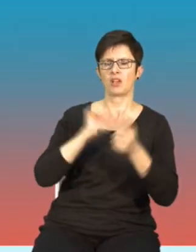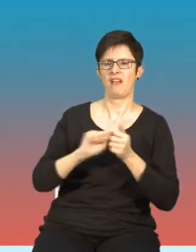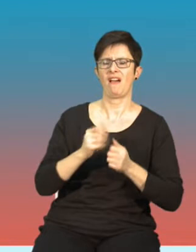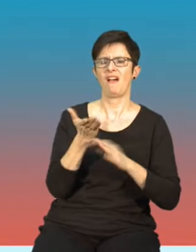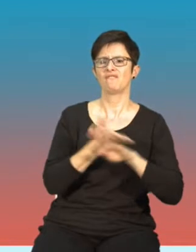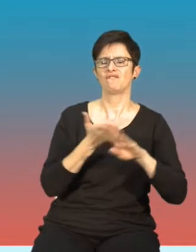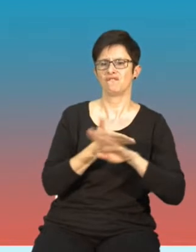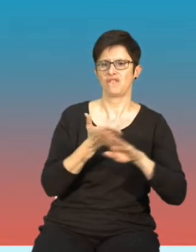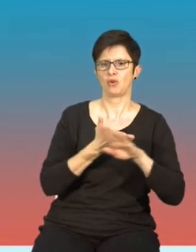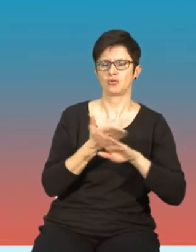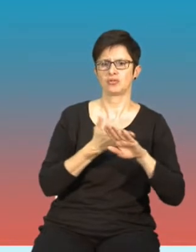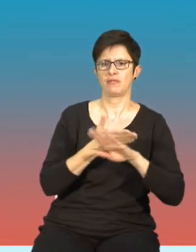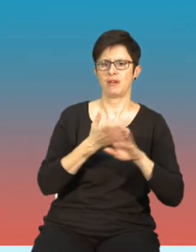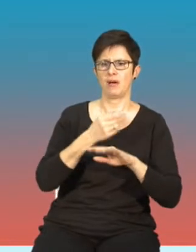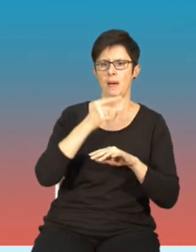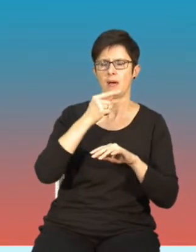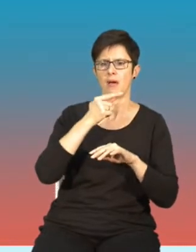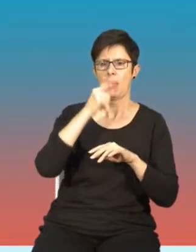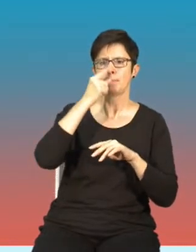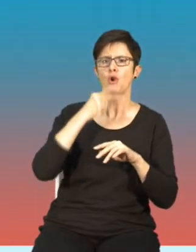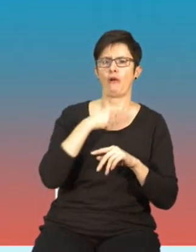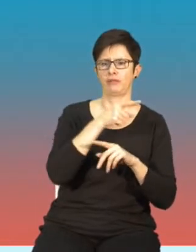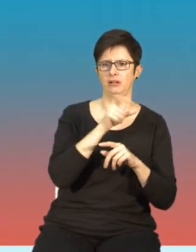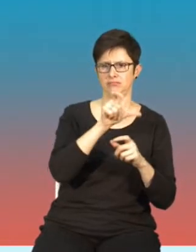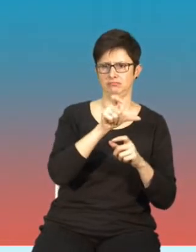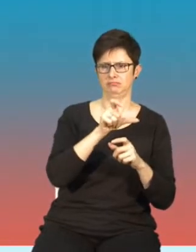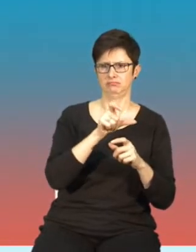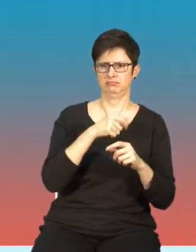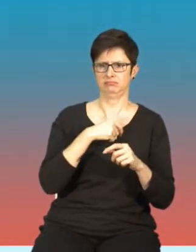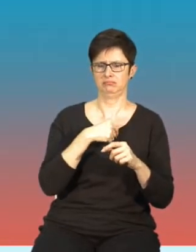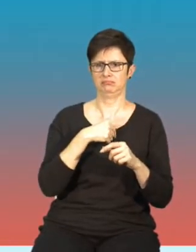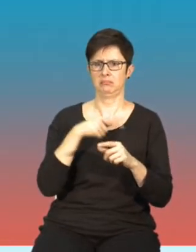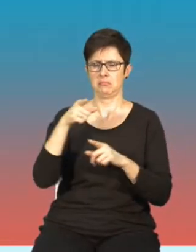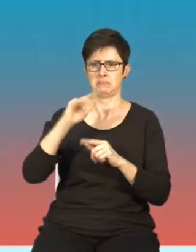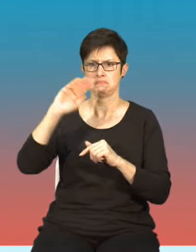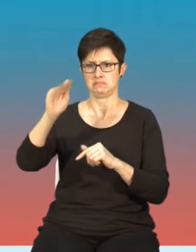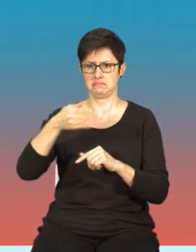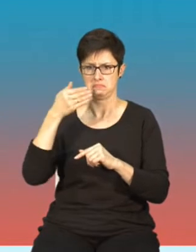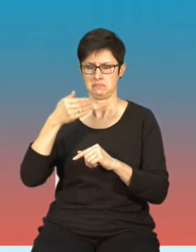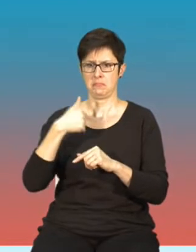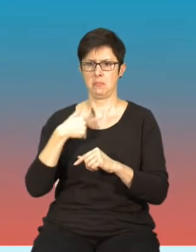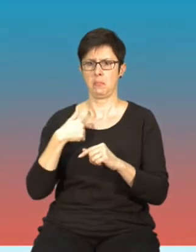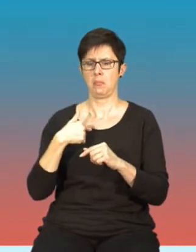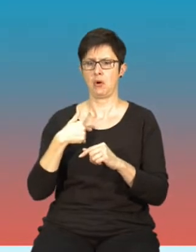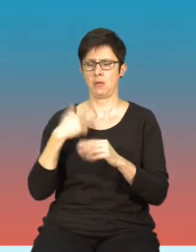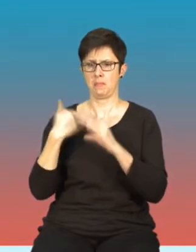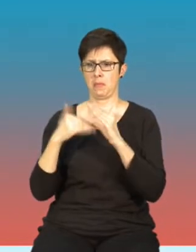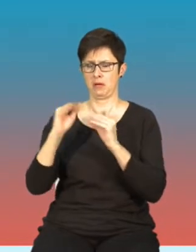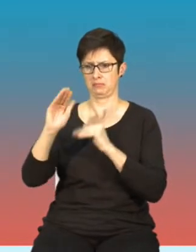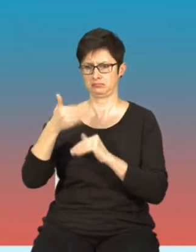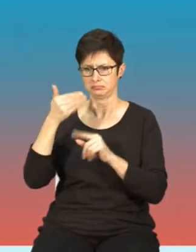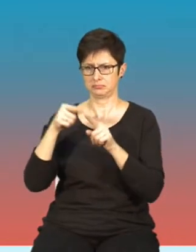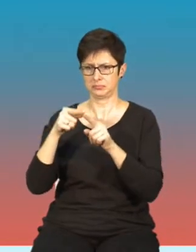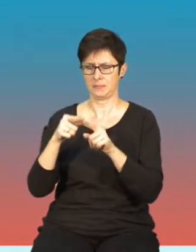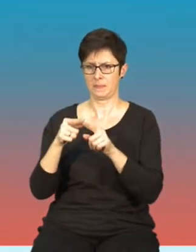Takie działanie powoduje, że Facebook generuje raport, który będzie widniał w naszej skrzynce kontaktowej i w momencie,